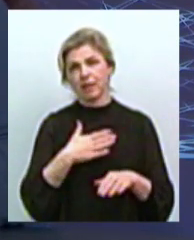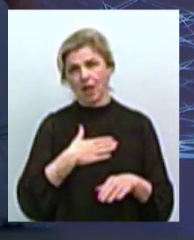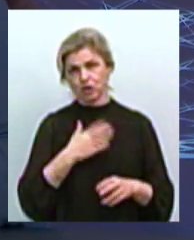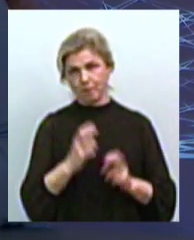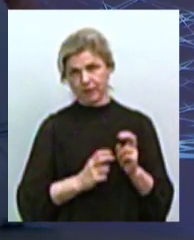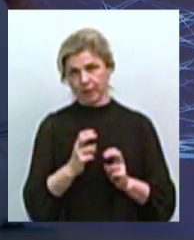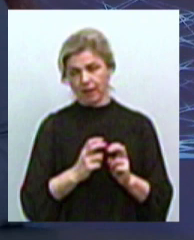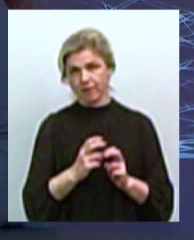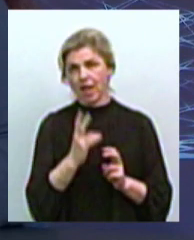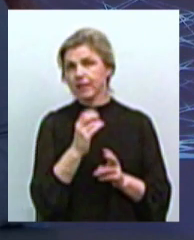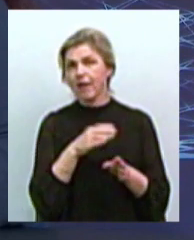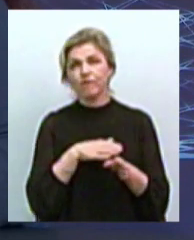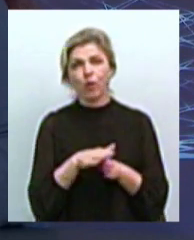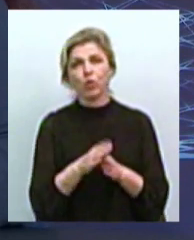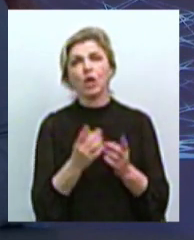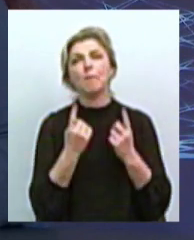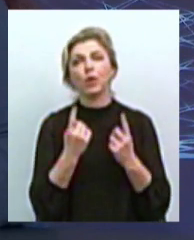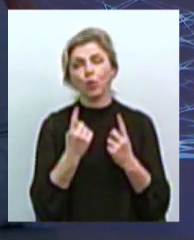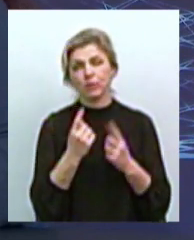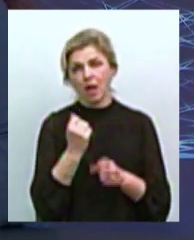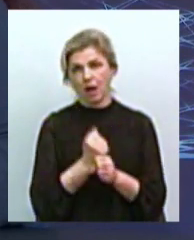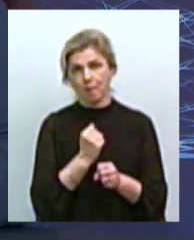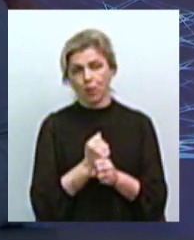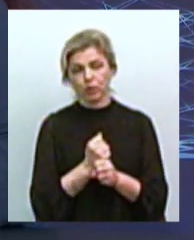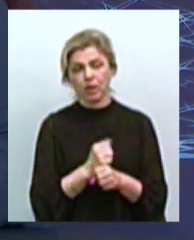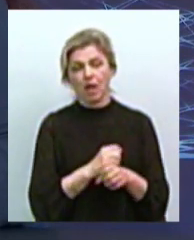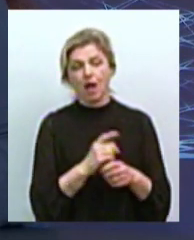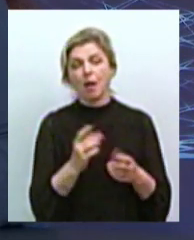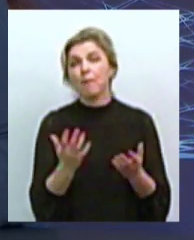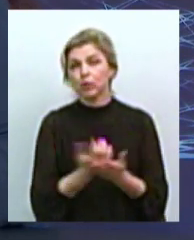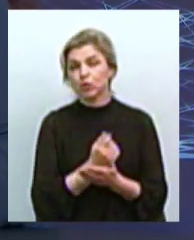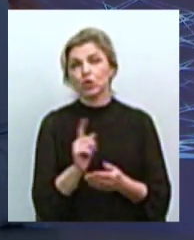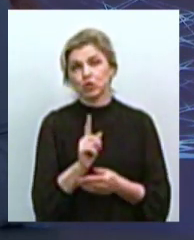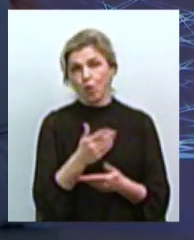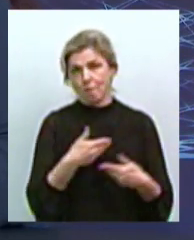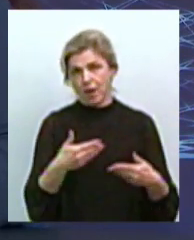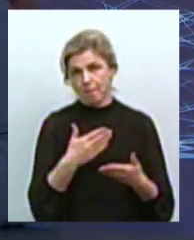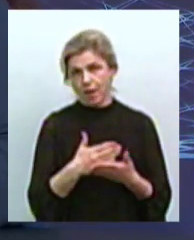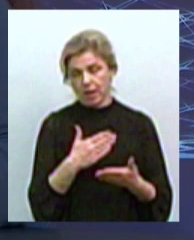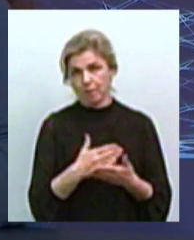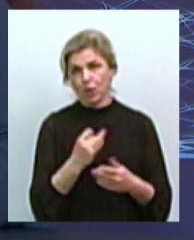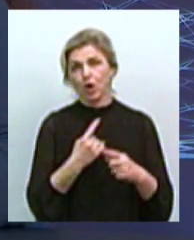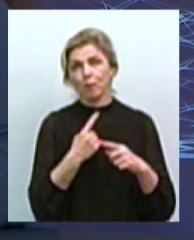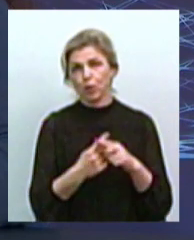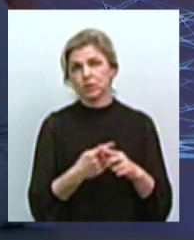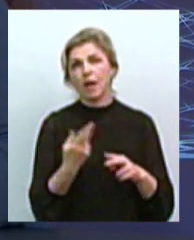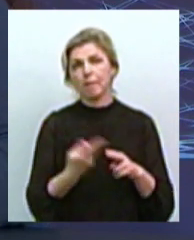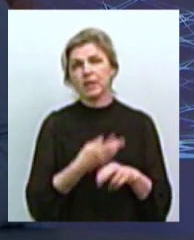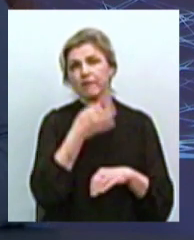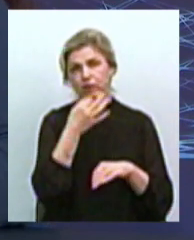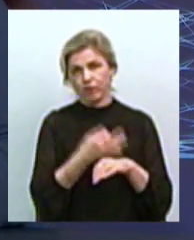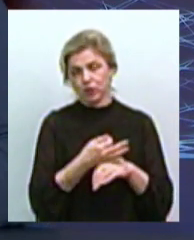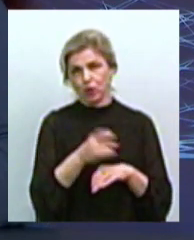просто невиконання масштабної роботи привело до того, що ми маємо. Плюс, звичайно, це безвідповідальність людей.